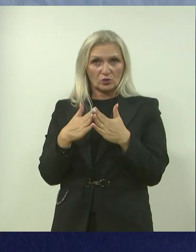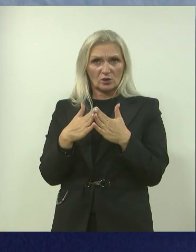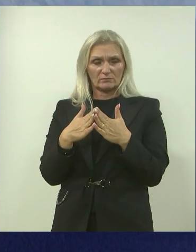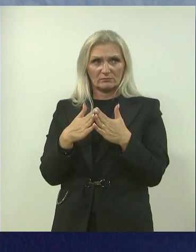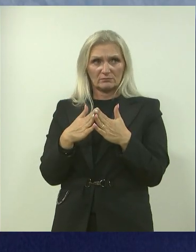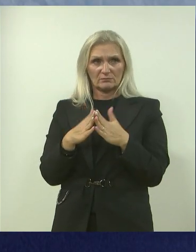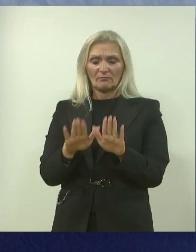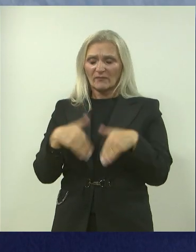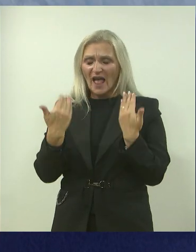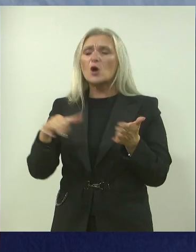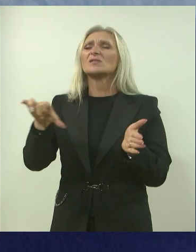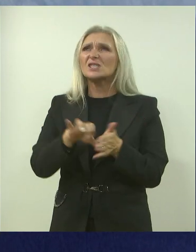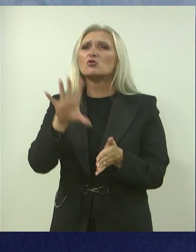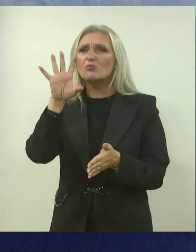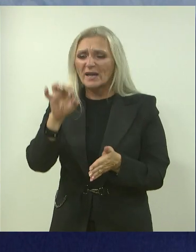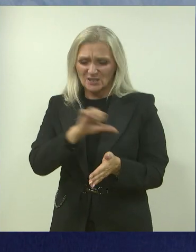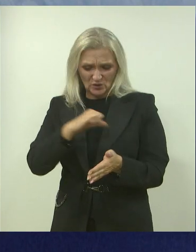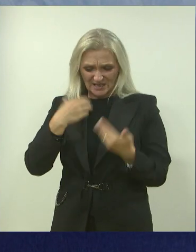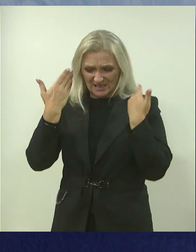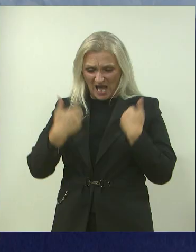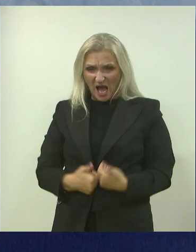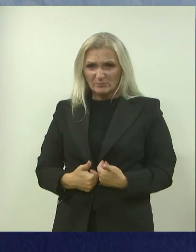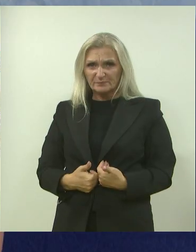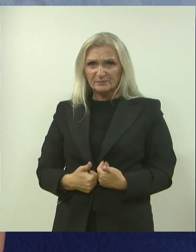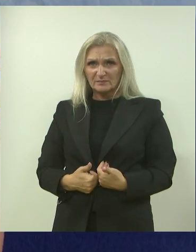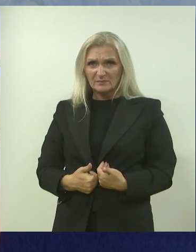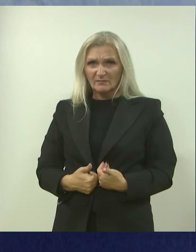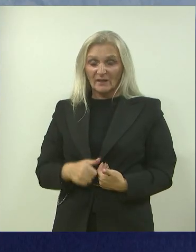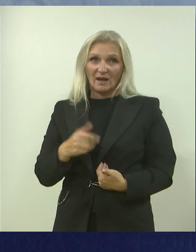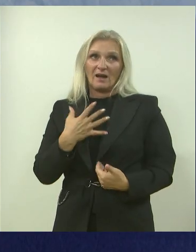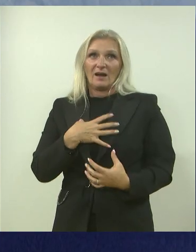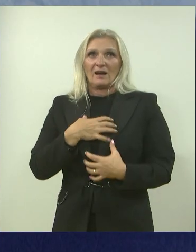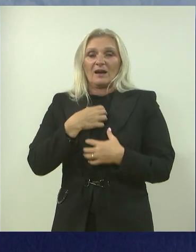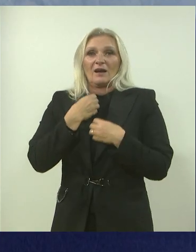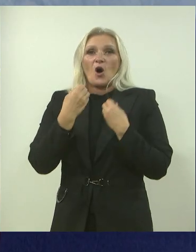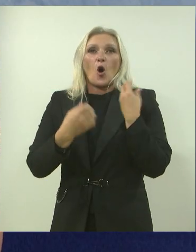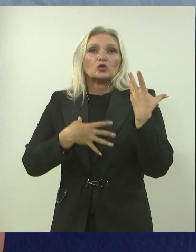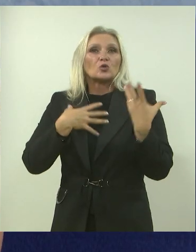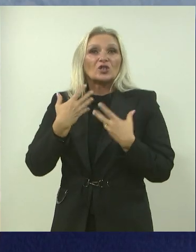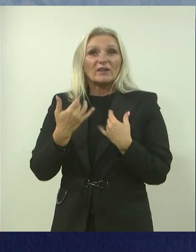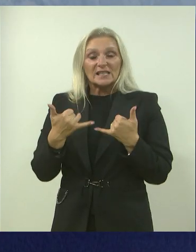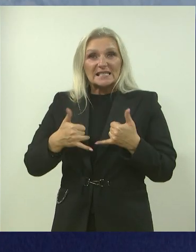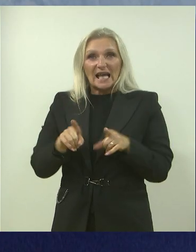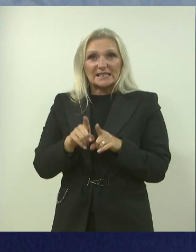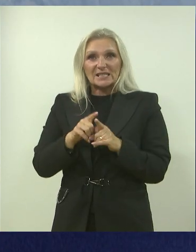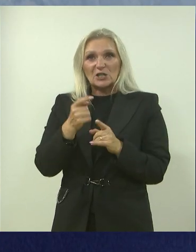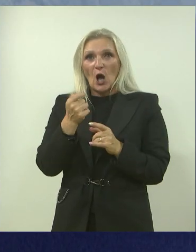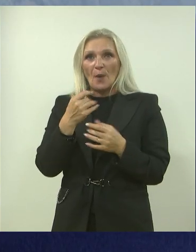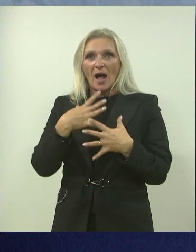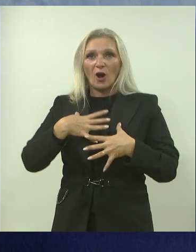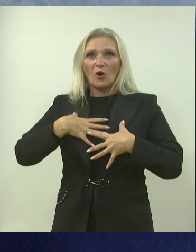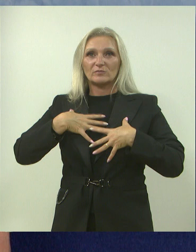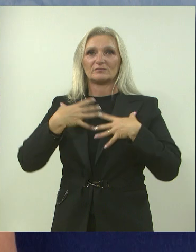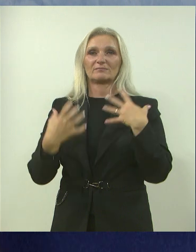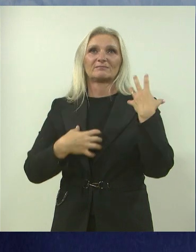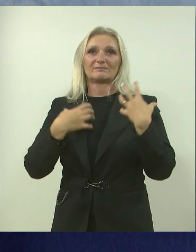nakon 1500 kilometara, provedeni sam sam, svetom mukom, pa nije ti sve jedno, tako da mi je bilo ono, i sad mi je malo, baš ti je osjećaj